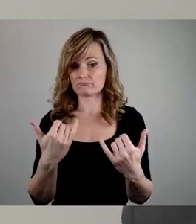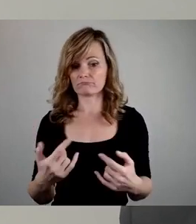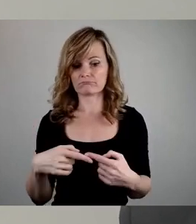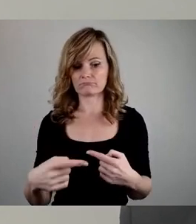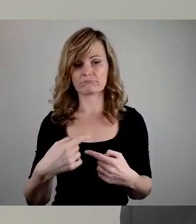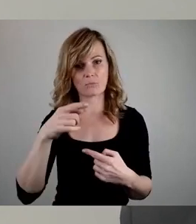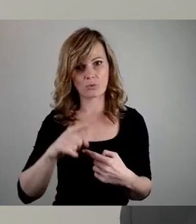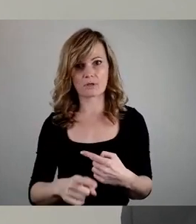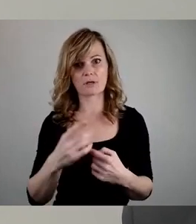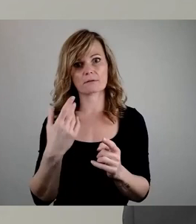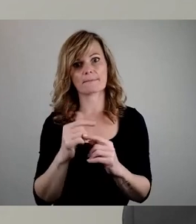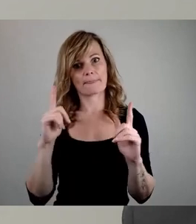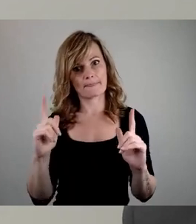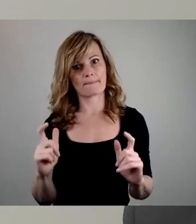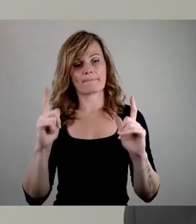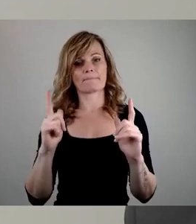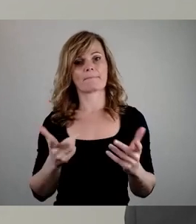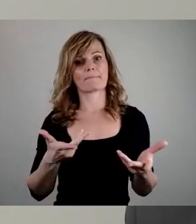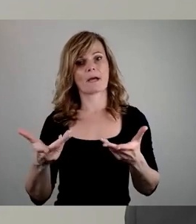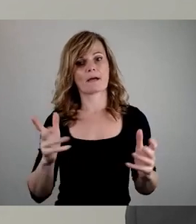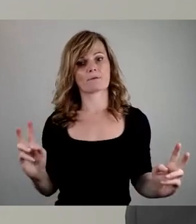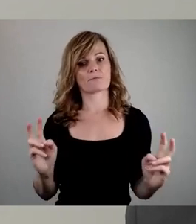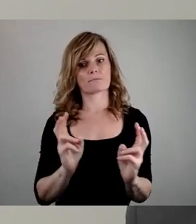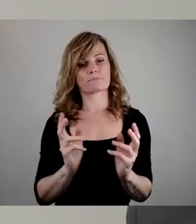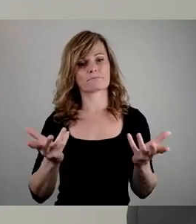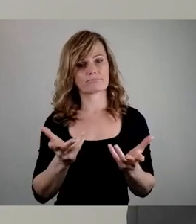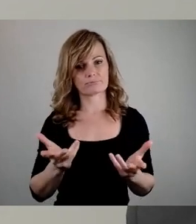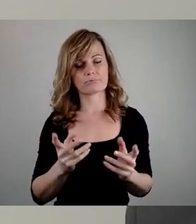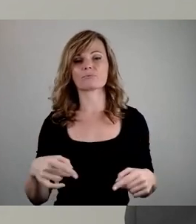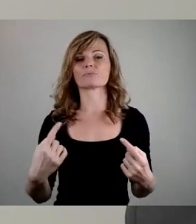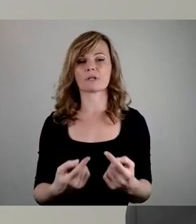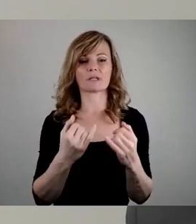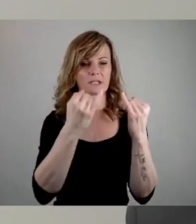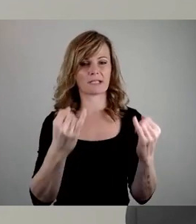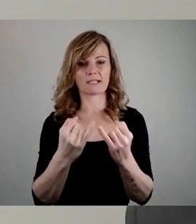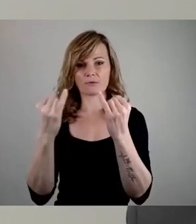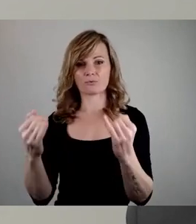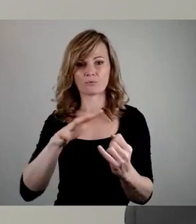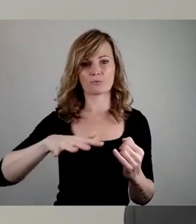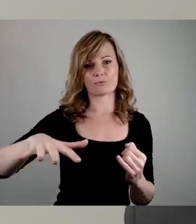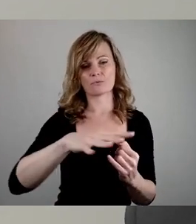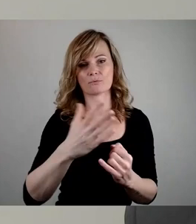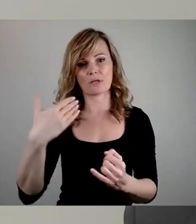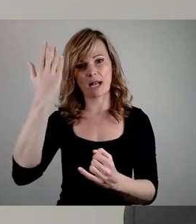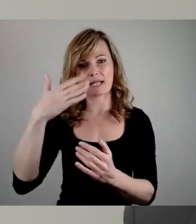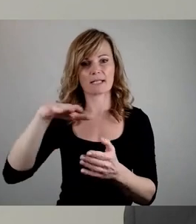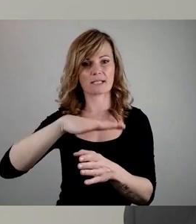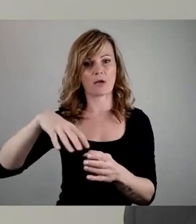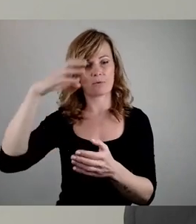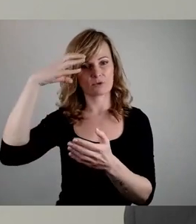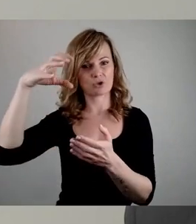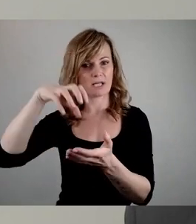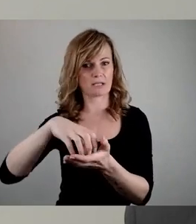Auftaktberatung und dann zeitnah auch mit den zahlreichen Institutionen der Landeshauptstadt ins Gespräch zu gehen und ein jüdisches